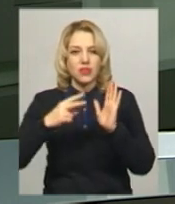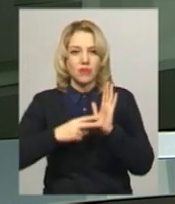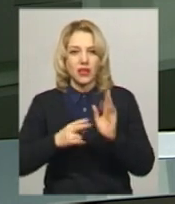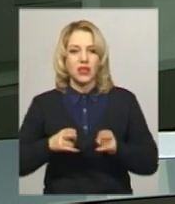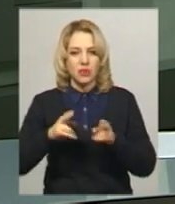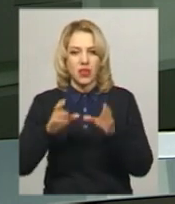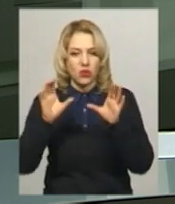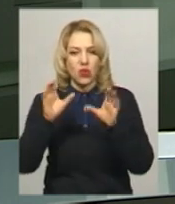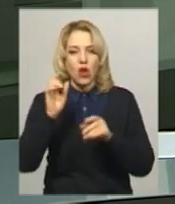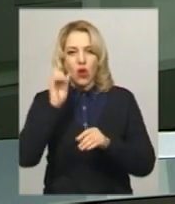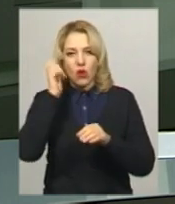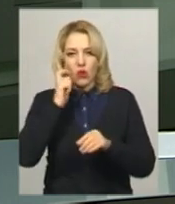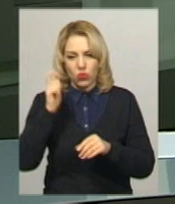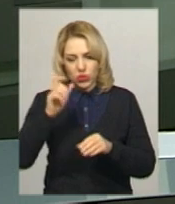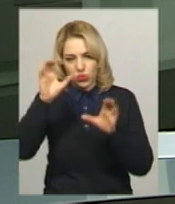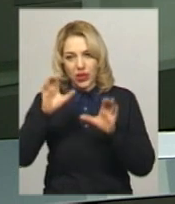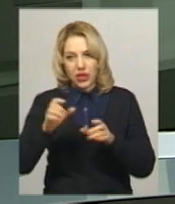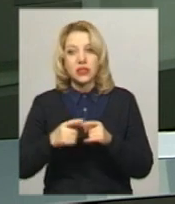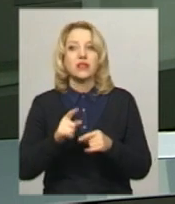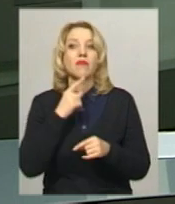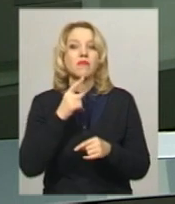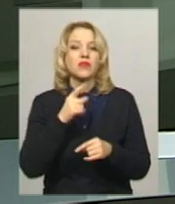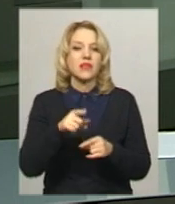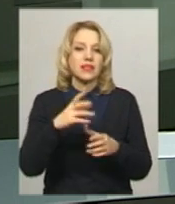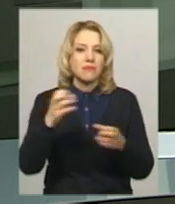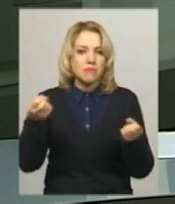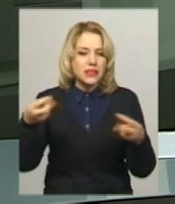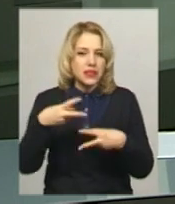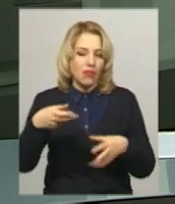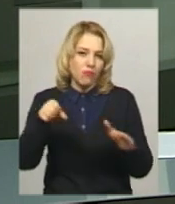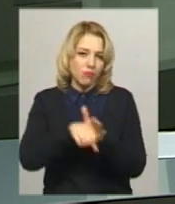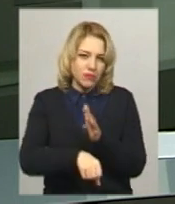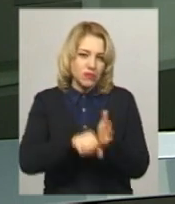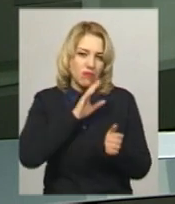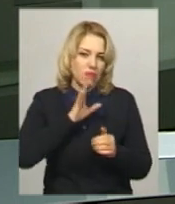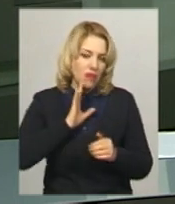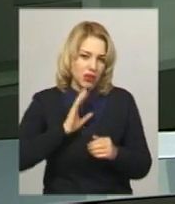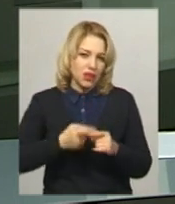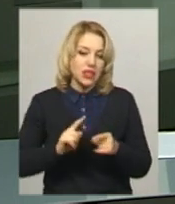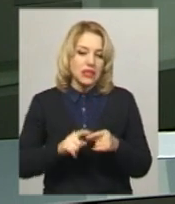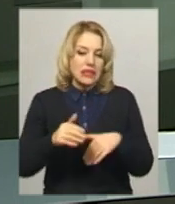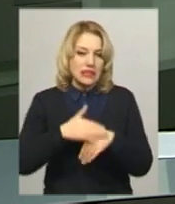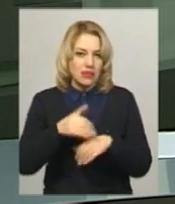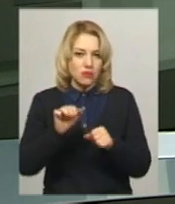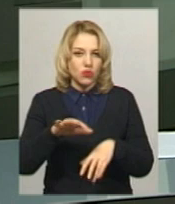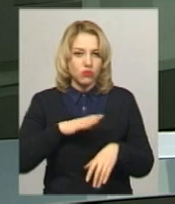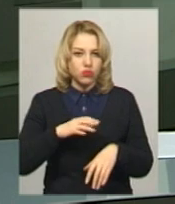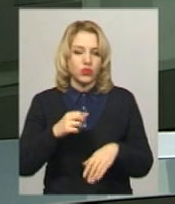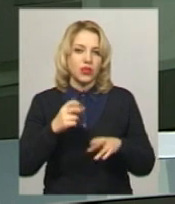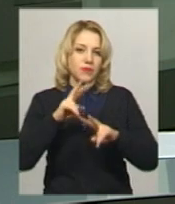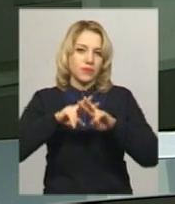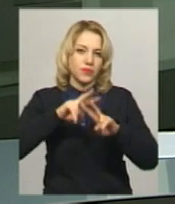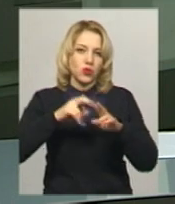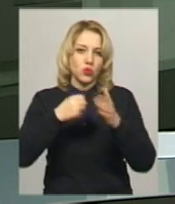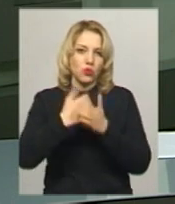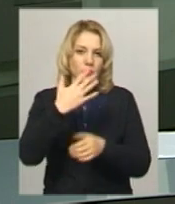Це умисне вбивство матір'ю своєї новонародженої дитини. Санкція статті передбачає обмеження волі на строк до 5 років